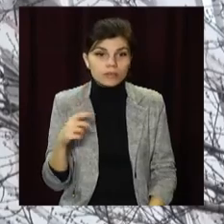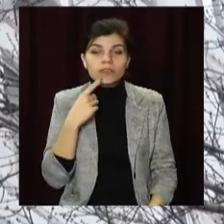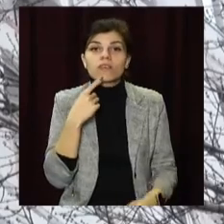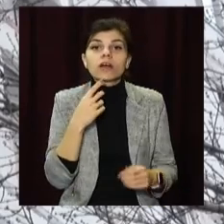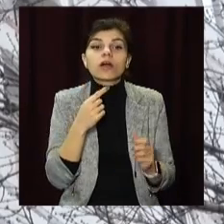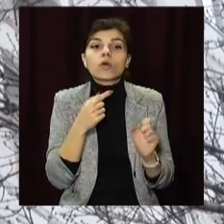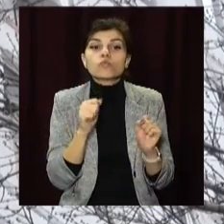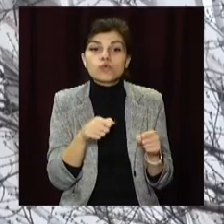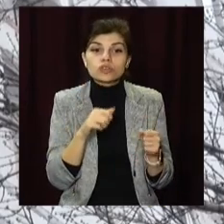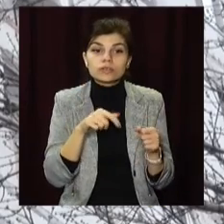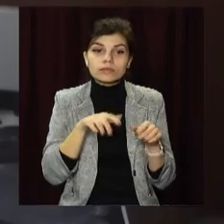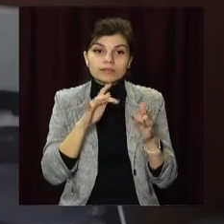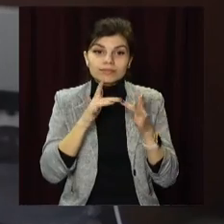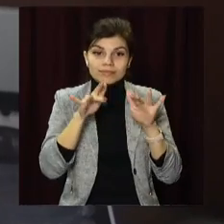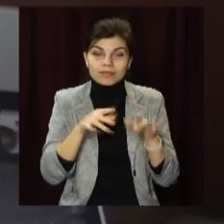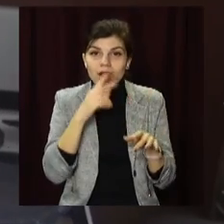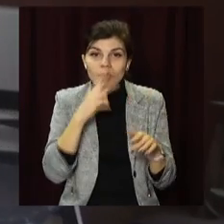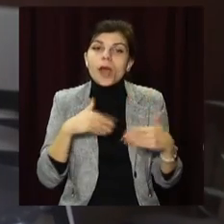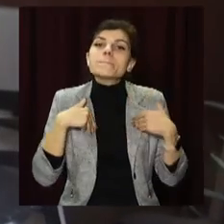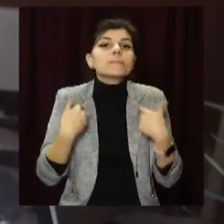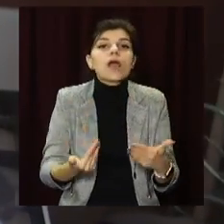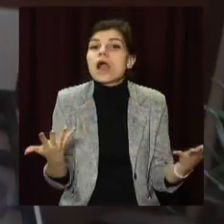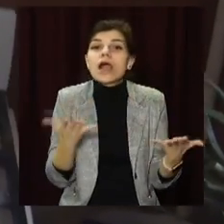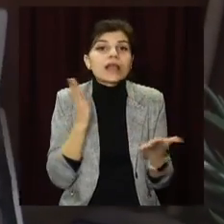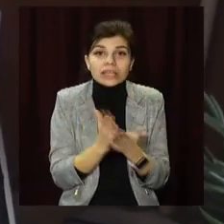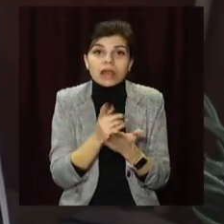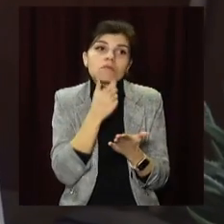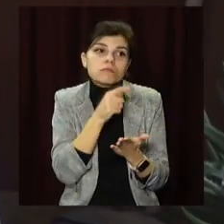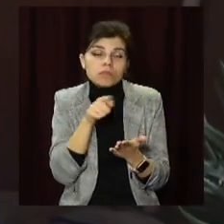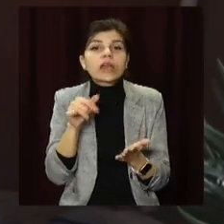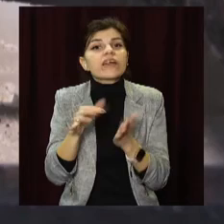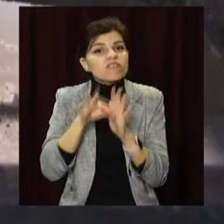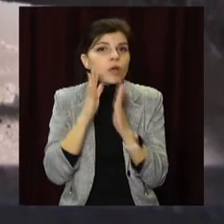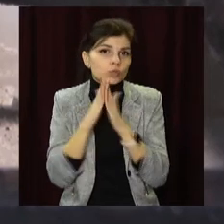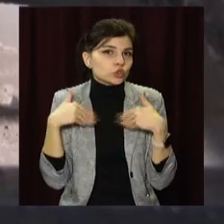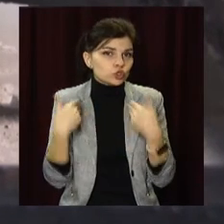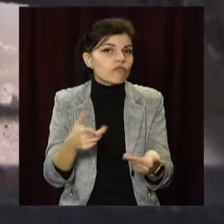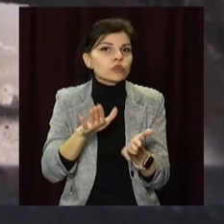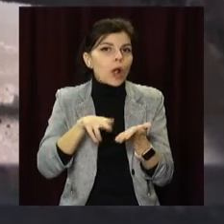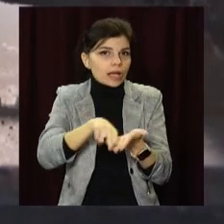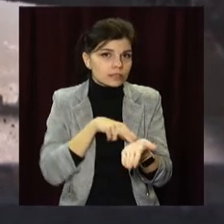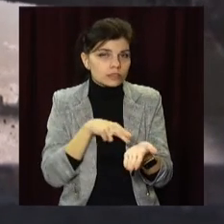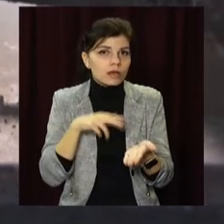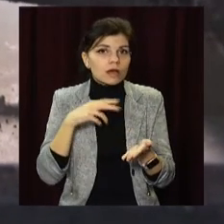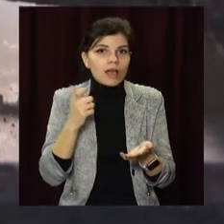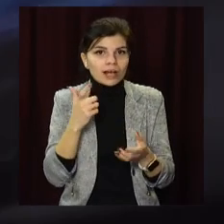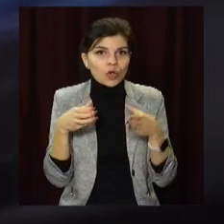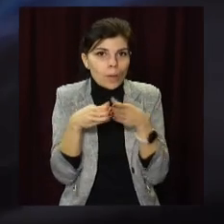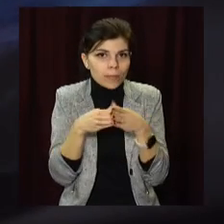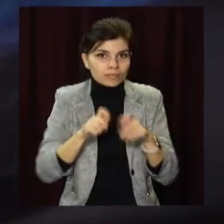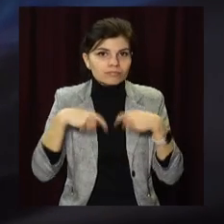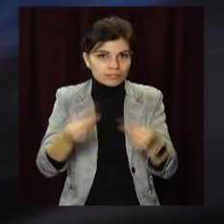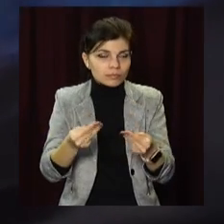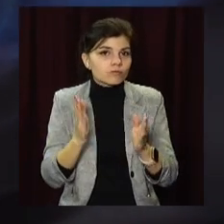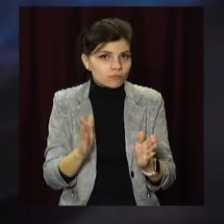регулятора, подивитися всі пропозиції та обрати саме ліцензованого постачальника. І на Теренець Олександр Вірнігоров, Ярослав Засоба,